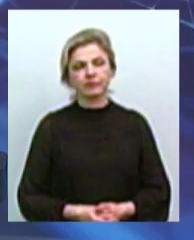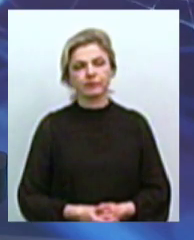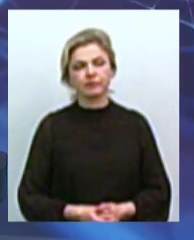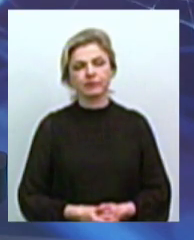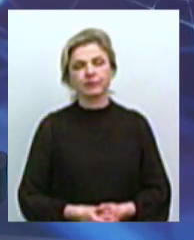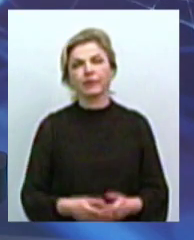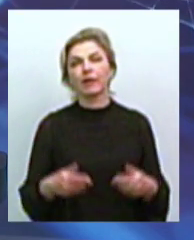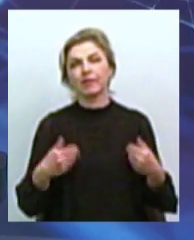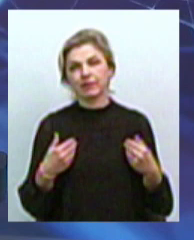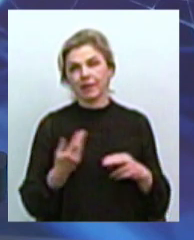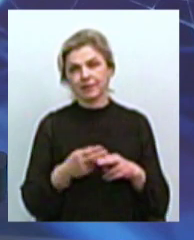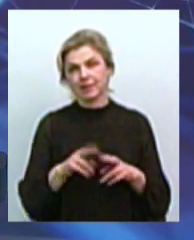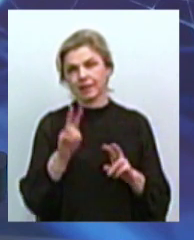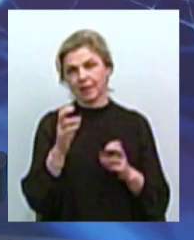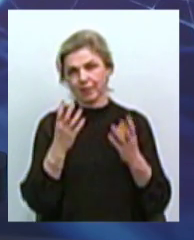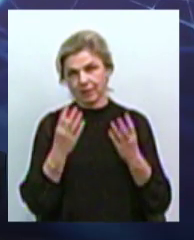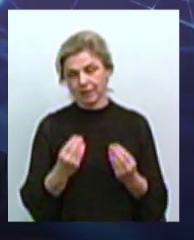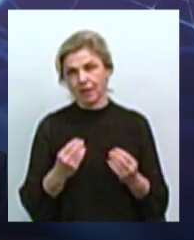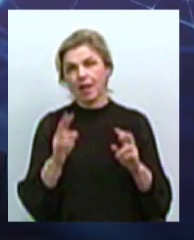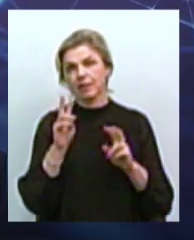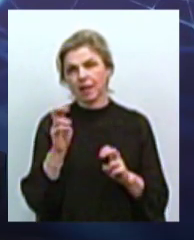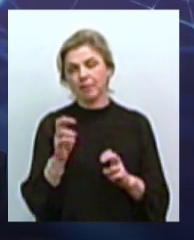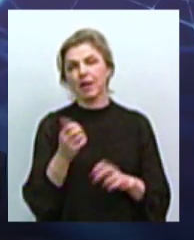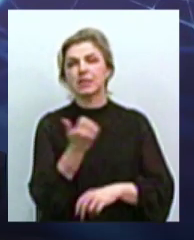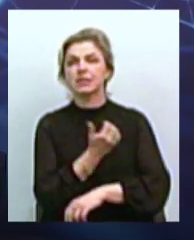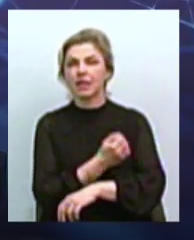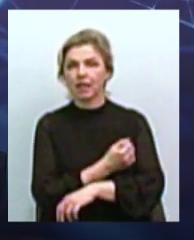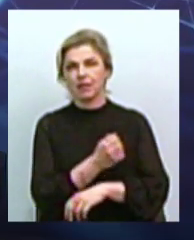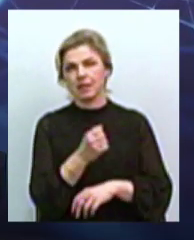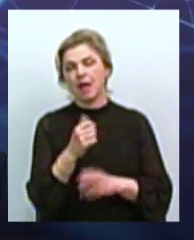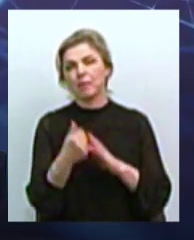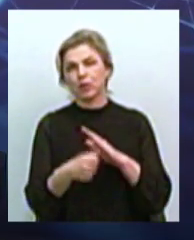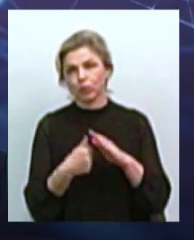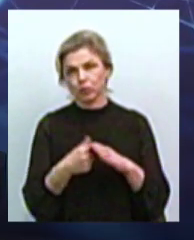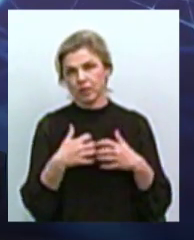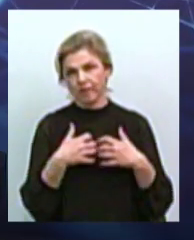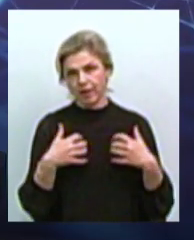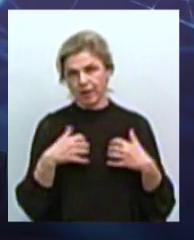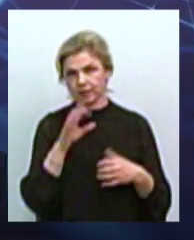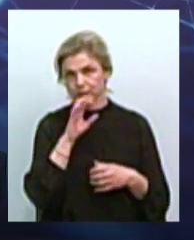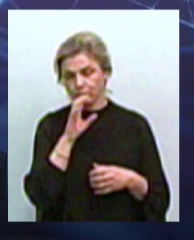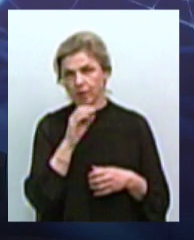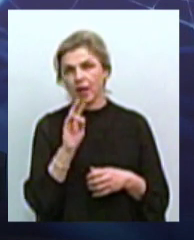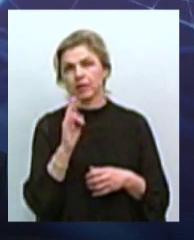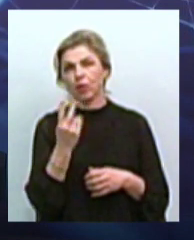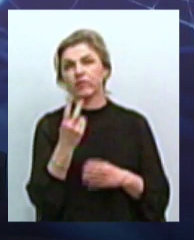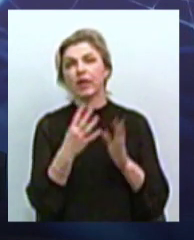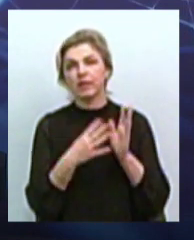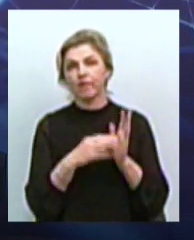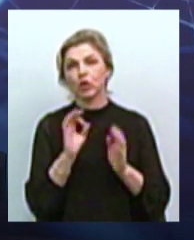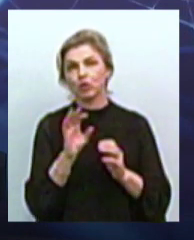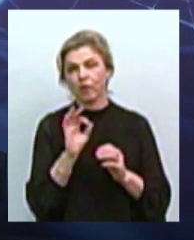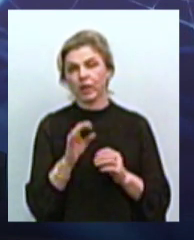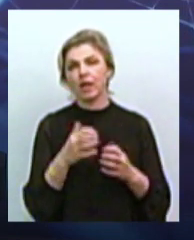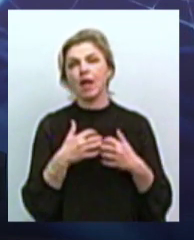Вітаю, це тема дня, а тема нашого ефіру – стерилізація безпритульних тварин. В Миколаїві 29 жовтня ветеринарин